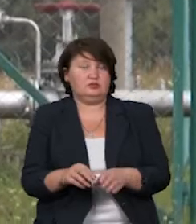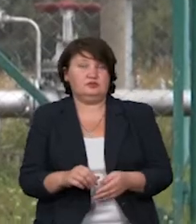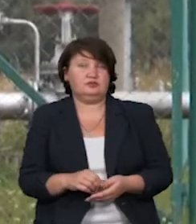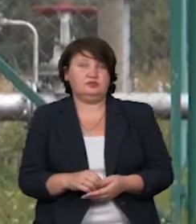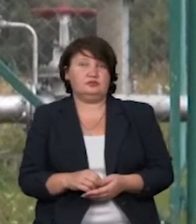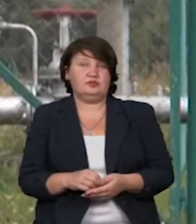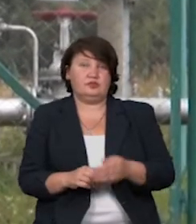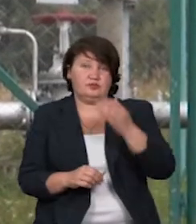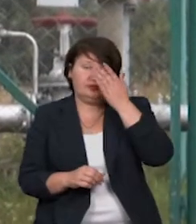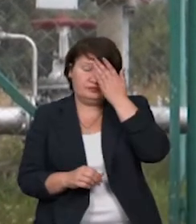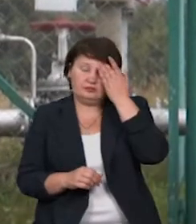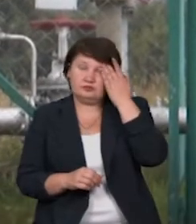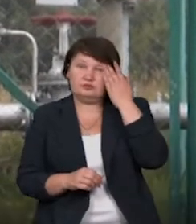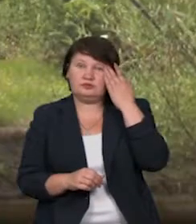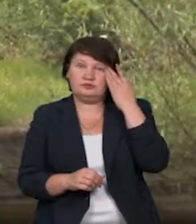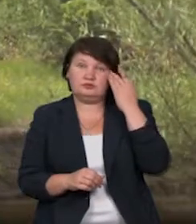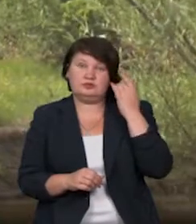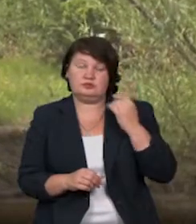новини на Суспільному, Прикарпаття.